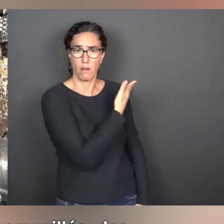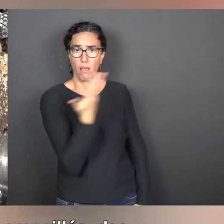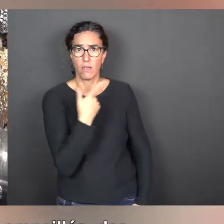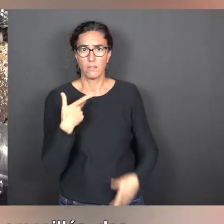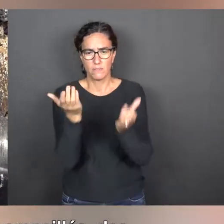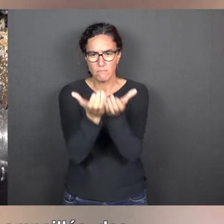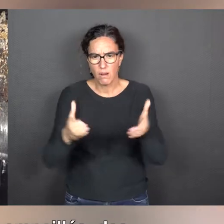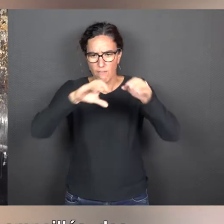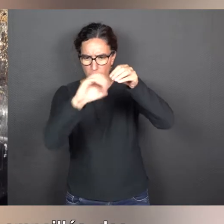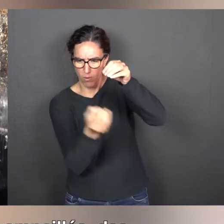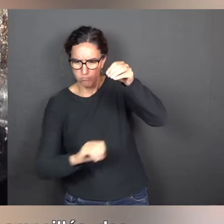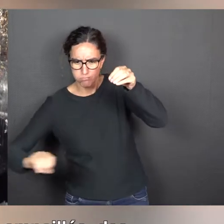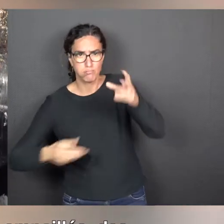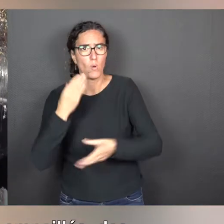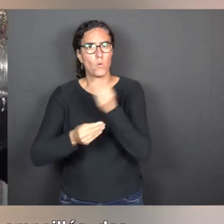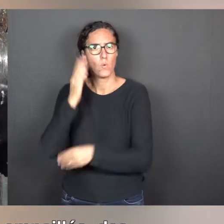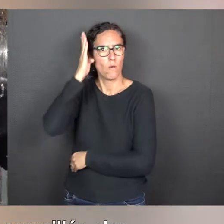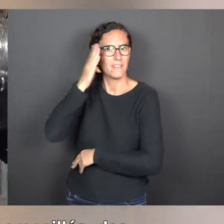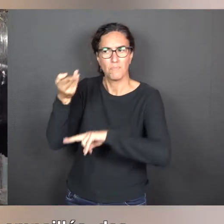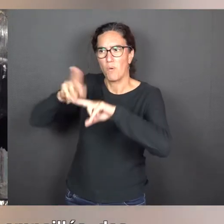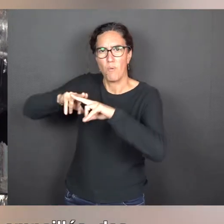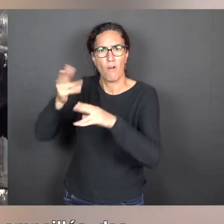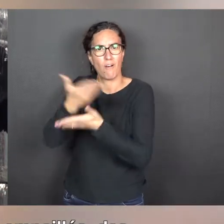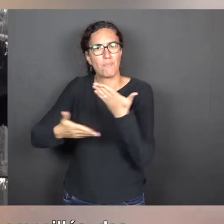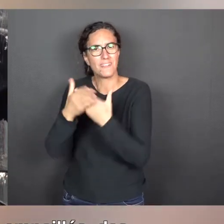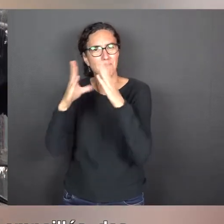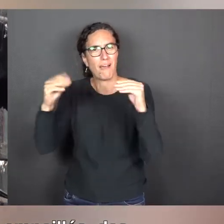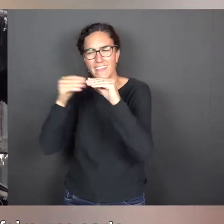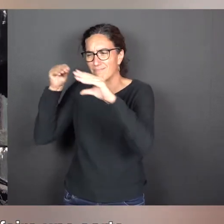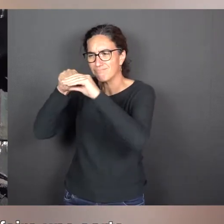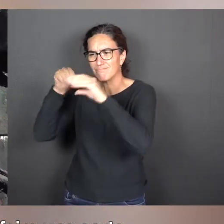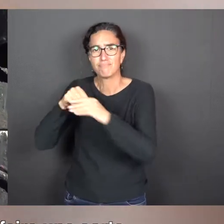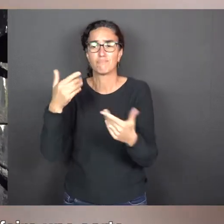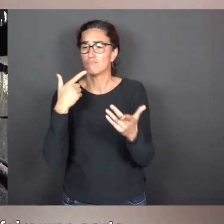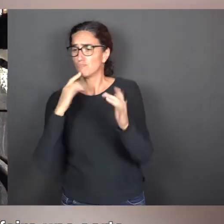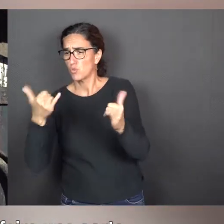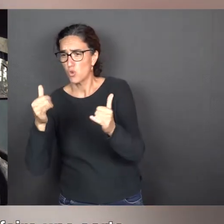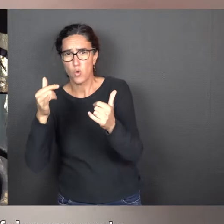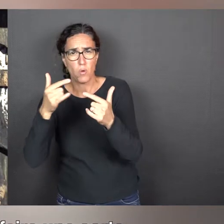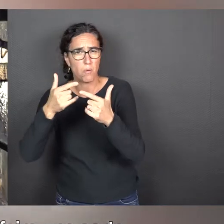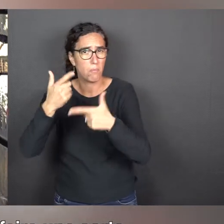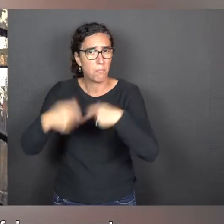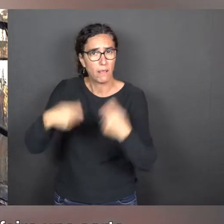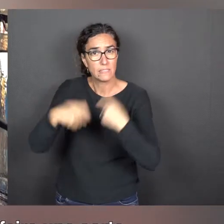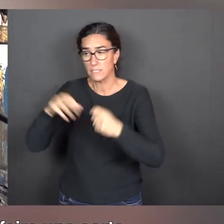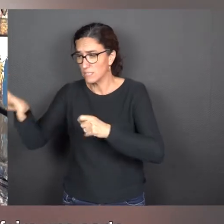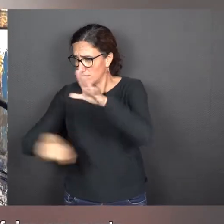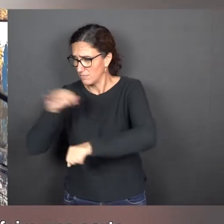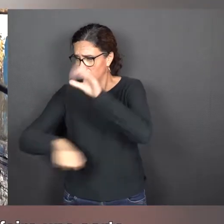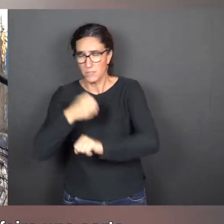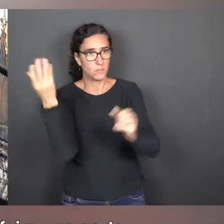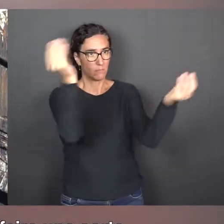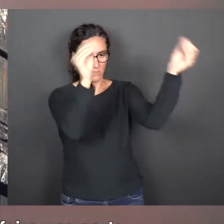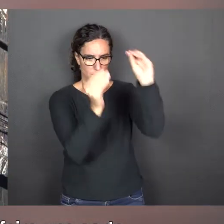Ça peut être des animaux empaillés, des jouets en plastique. Bref, tout ce qui lui tombe sous la main. Et elle va en faire une sorte de composition.